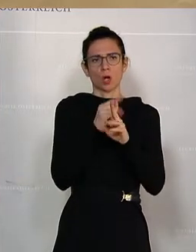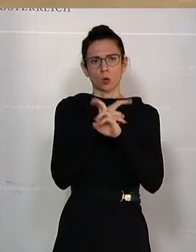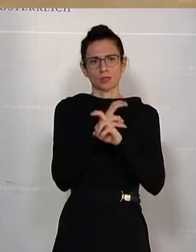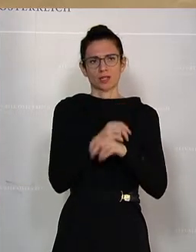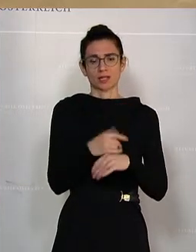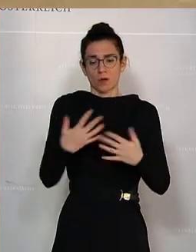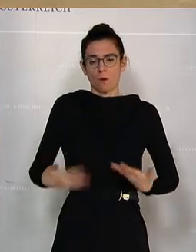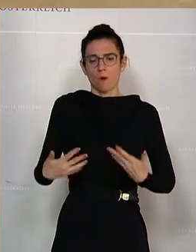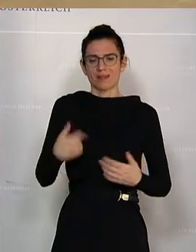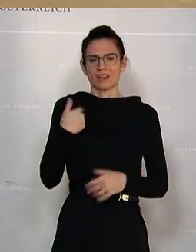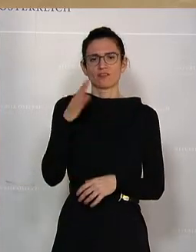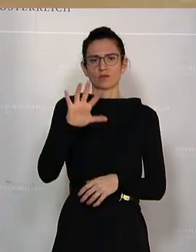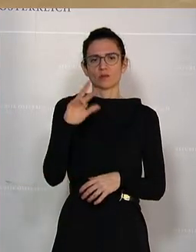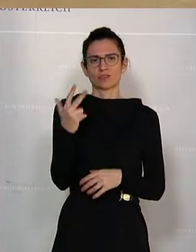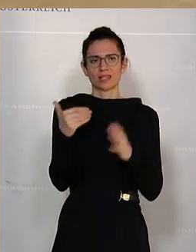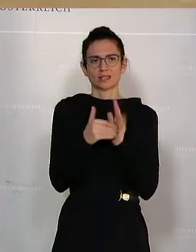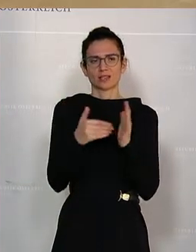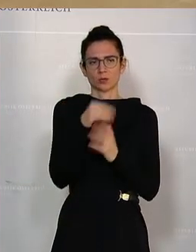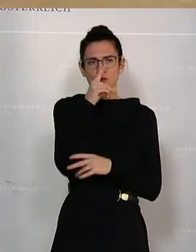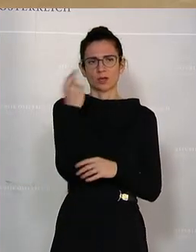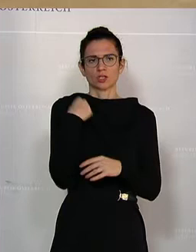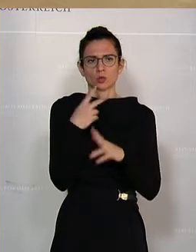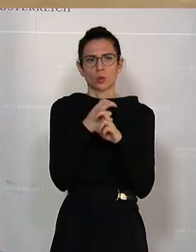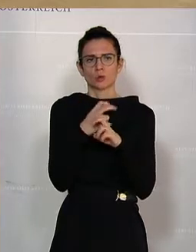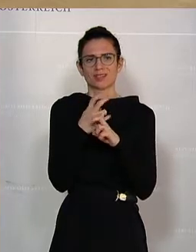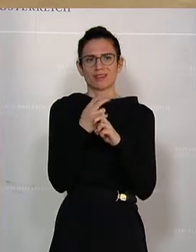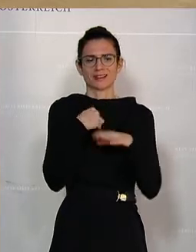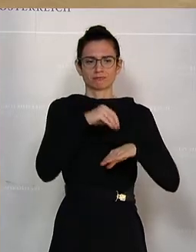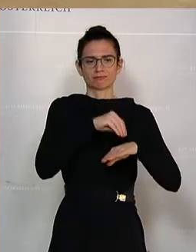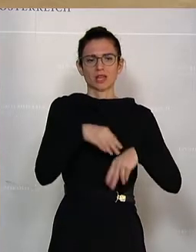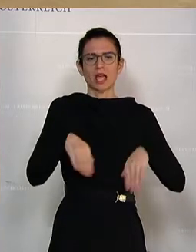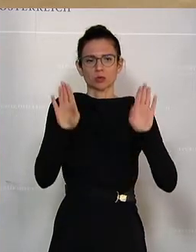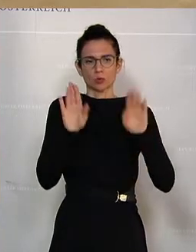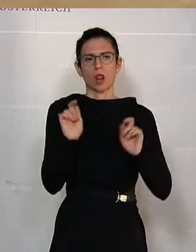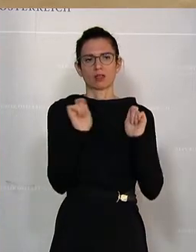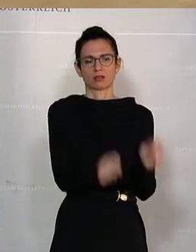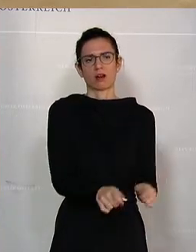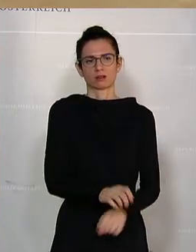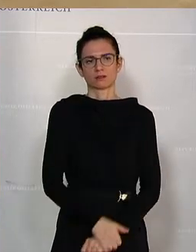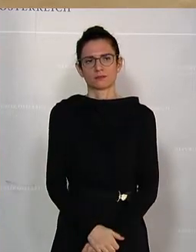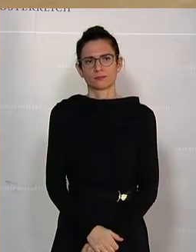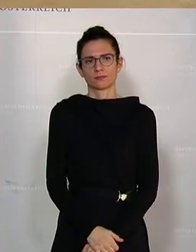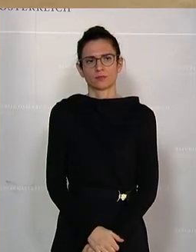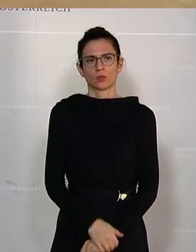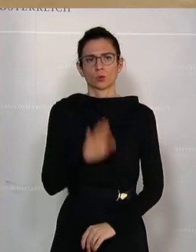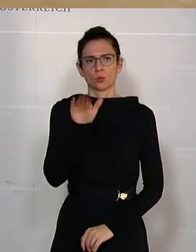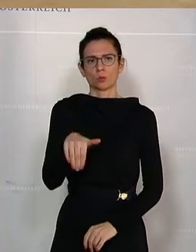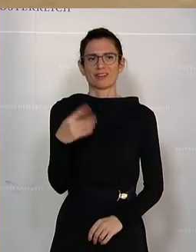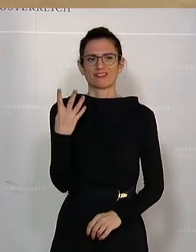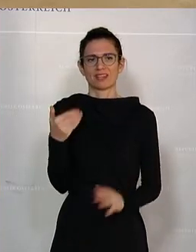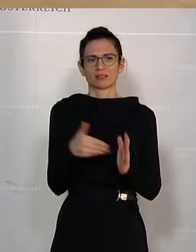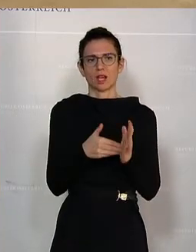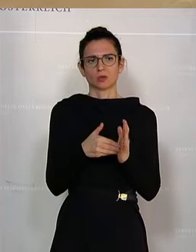Allein im heurigen Jahr haben 35.000 Menschen in Österreich Asyl beantragt. Über 4.000